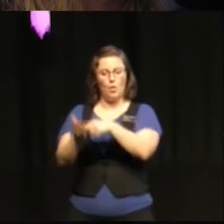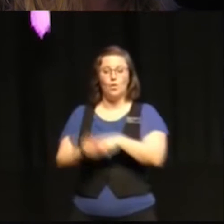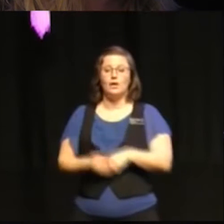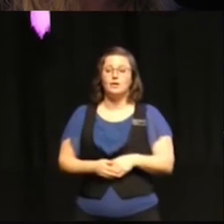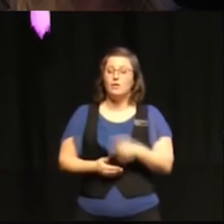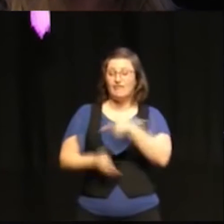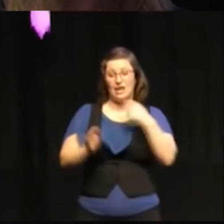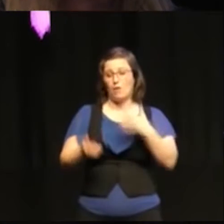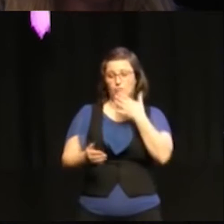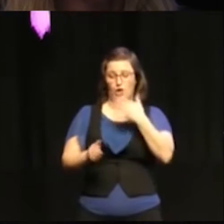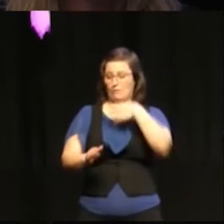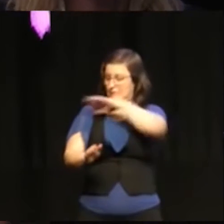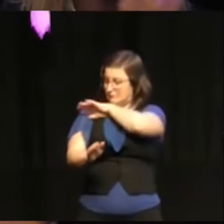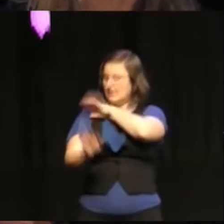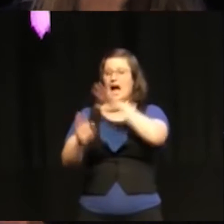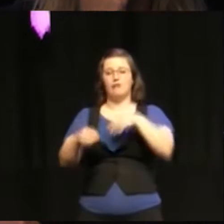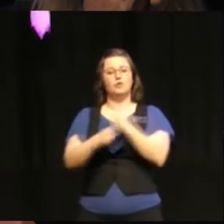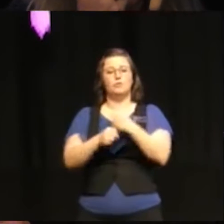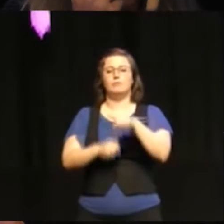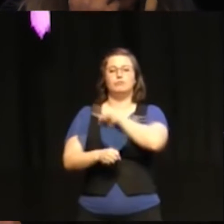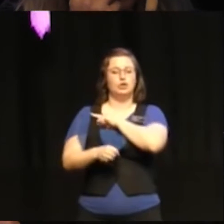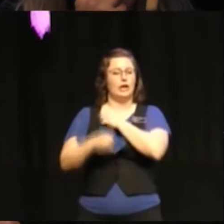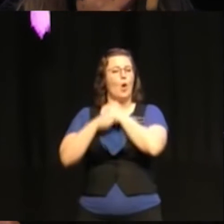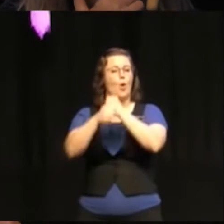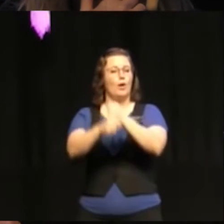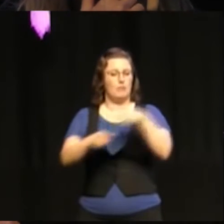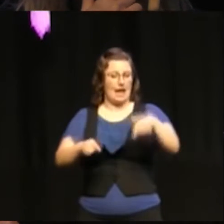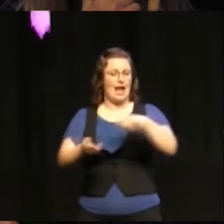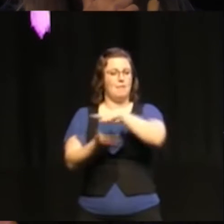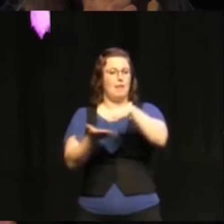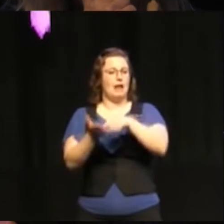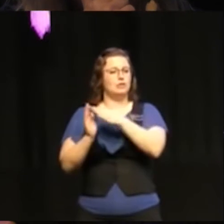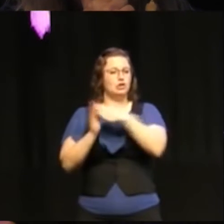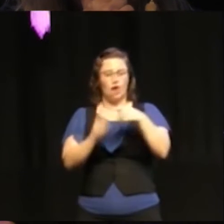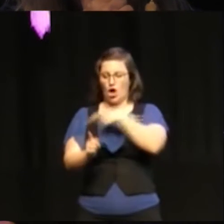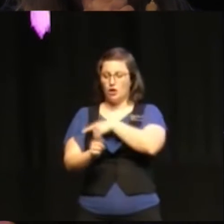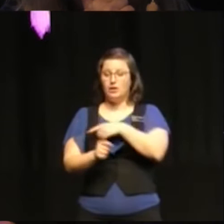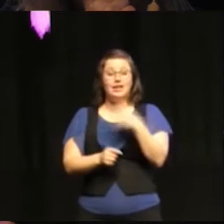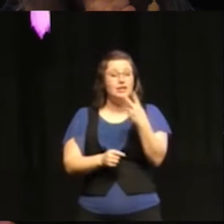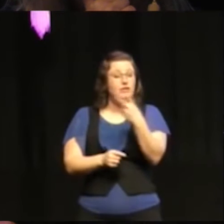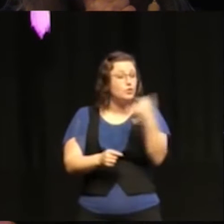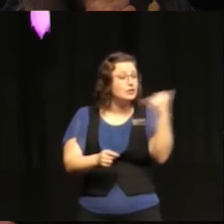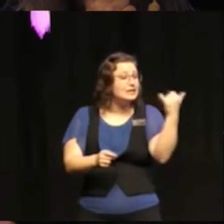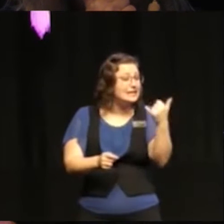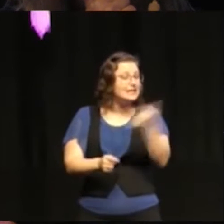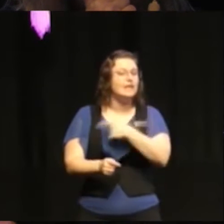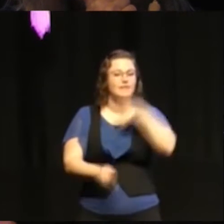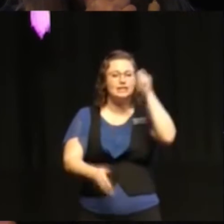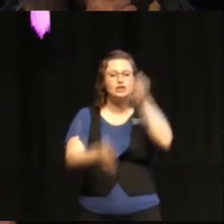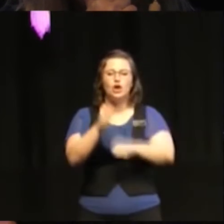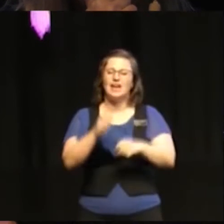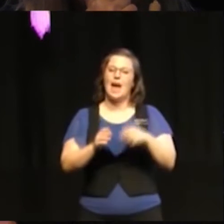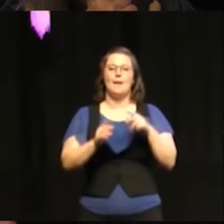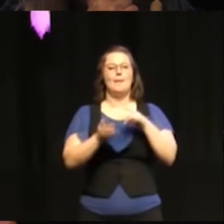Malmö. Vi initierade 2010 Malmö kommissionen som var den